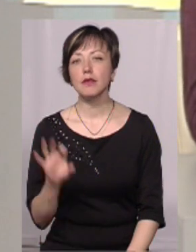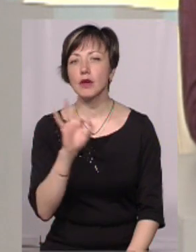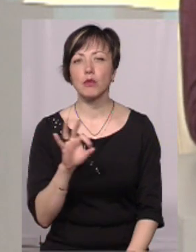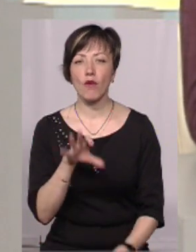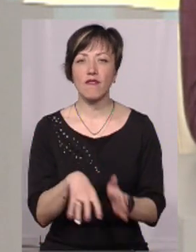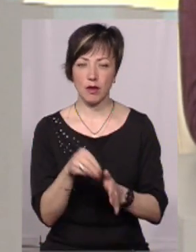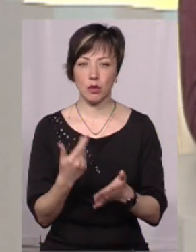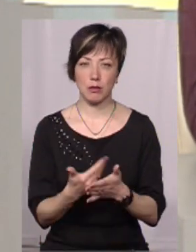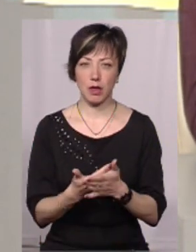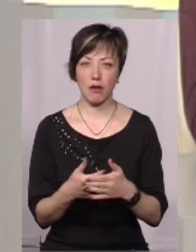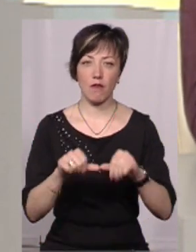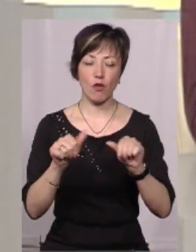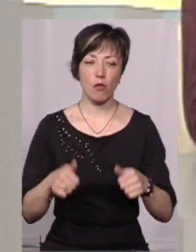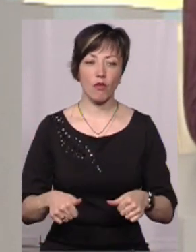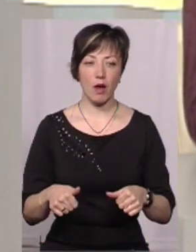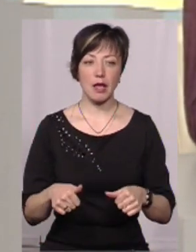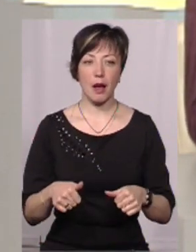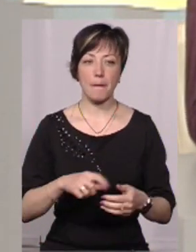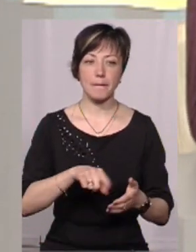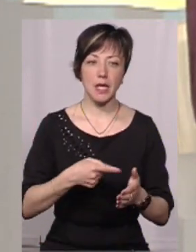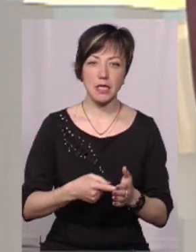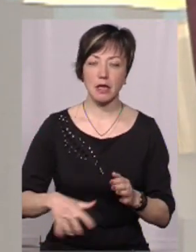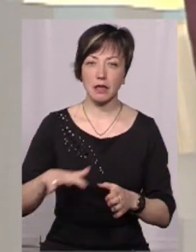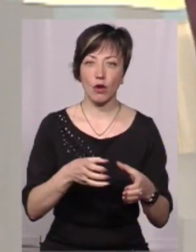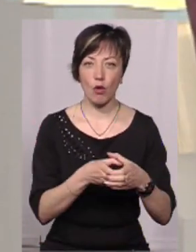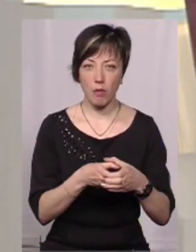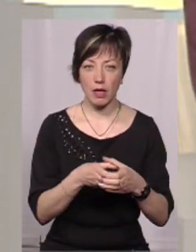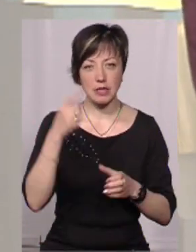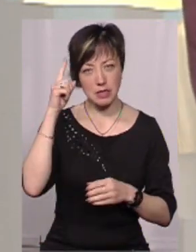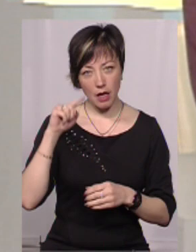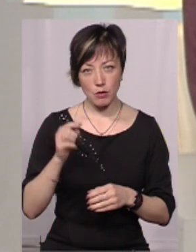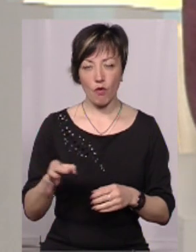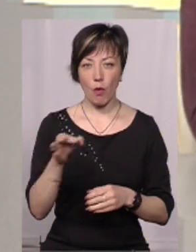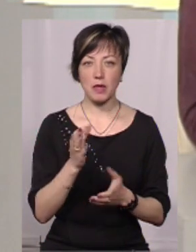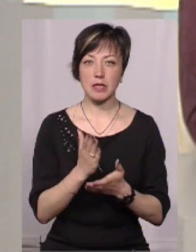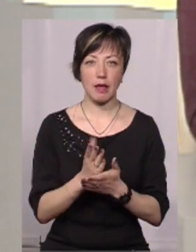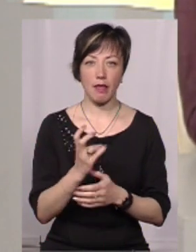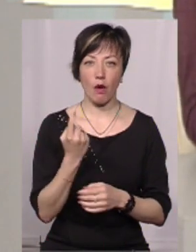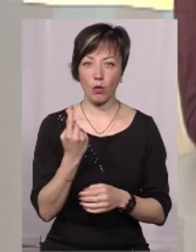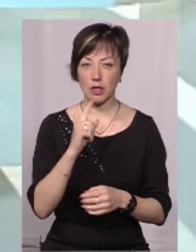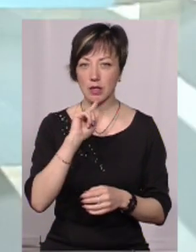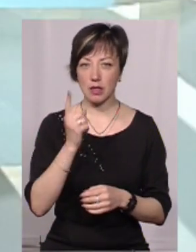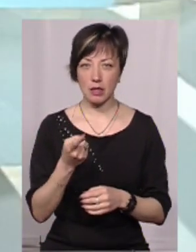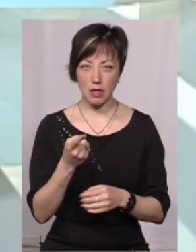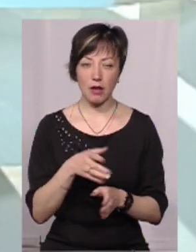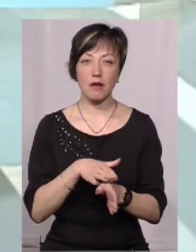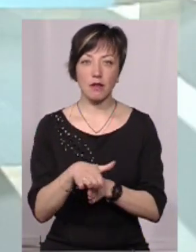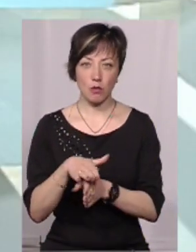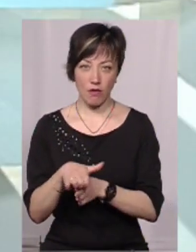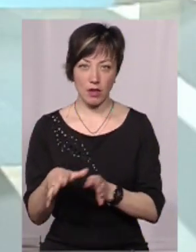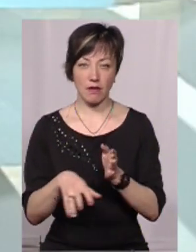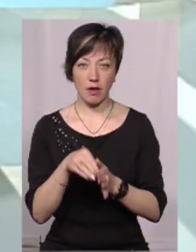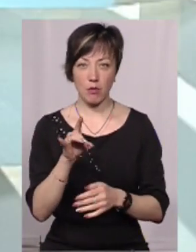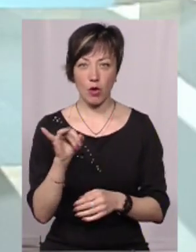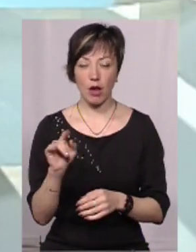виборів? От якщо йдеться про формування міських тергромад, які ми знаємо, що в області вже є не один рік, то там відбувалися